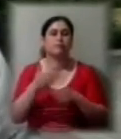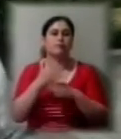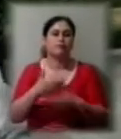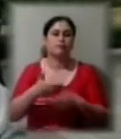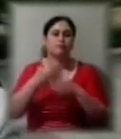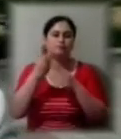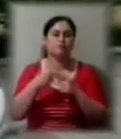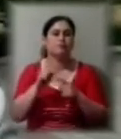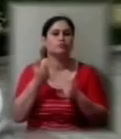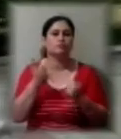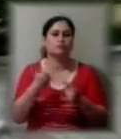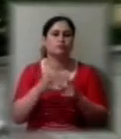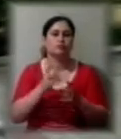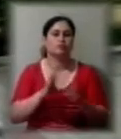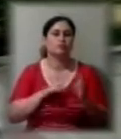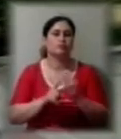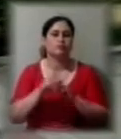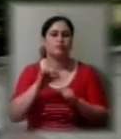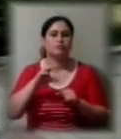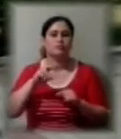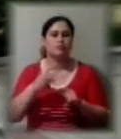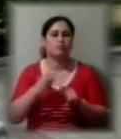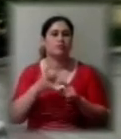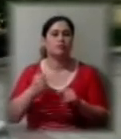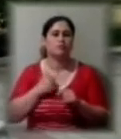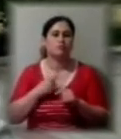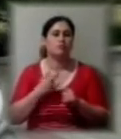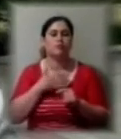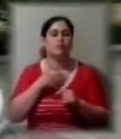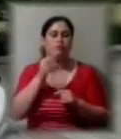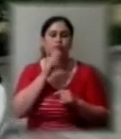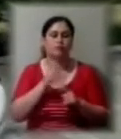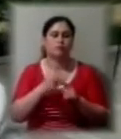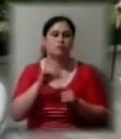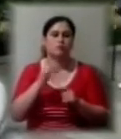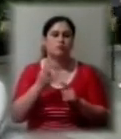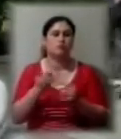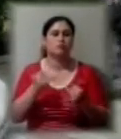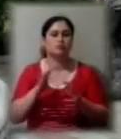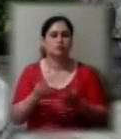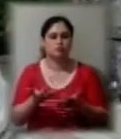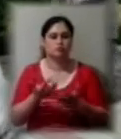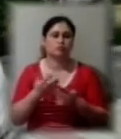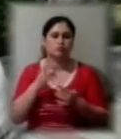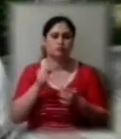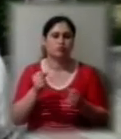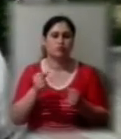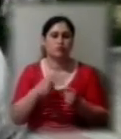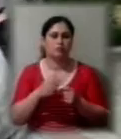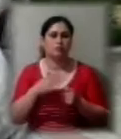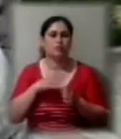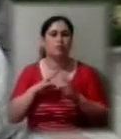повинен був розпочатися фестиваль, але, на жаль, не з нашої вини, а ситуація, яка склалась у нас на зимній нашій кулі, яка так